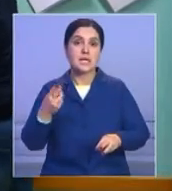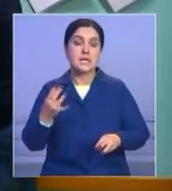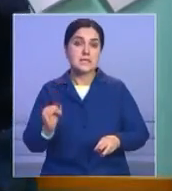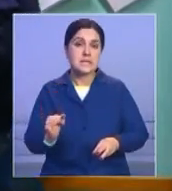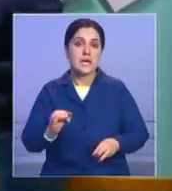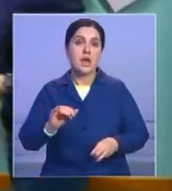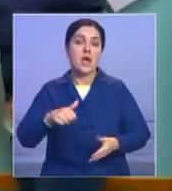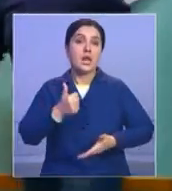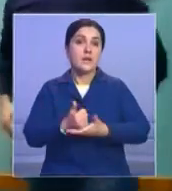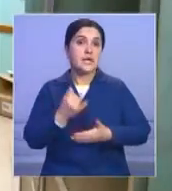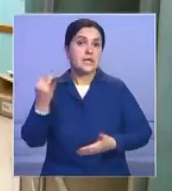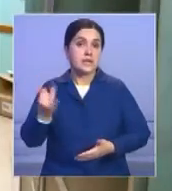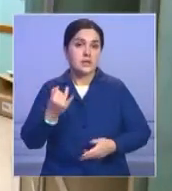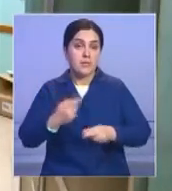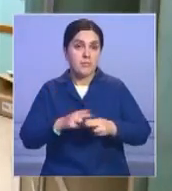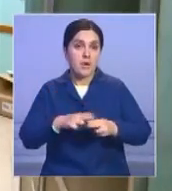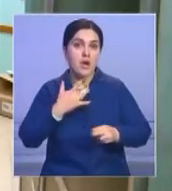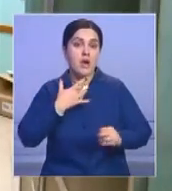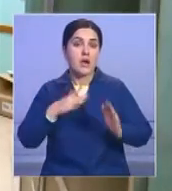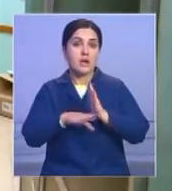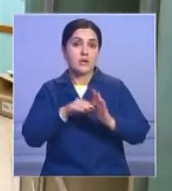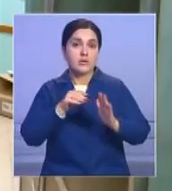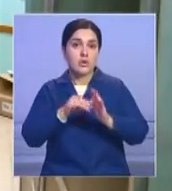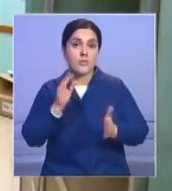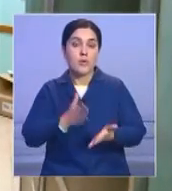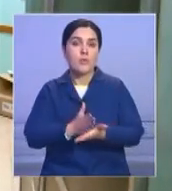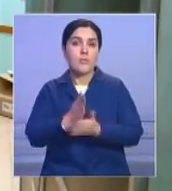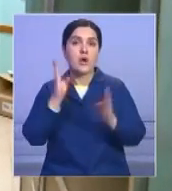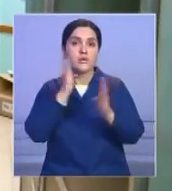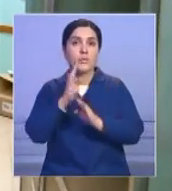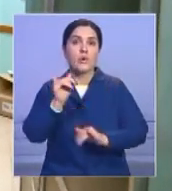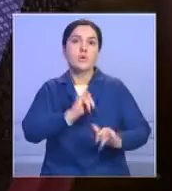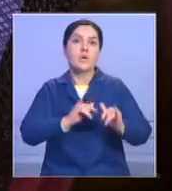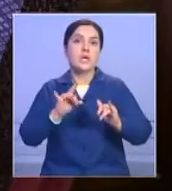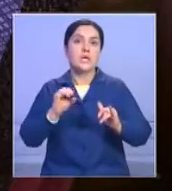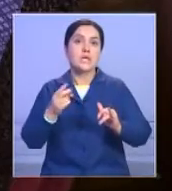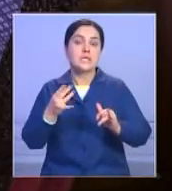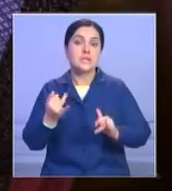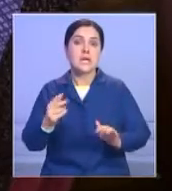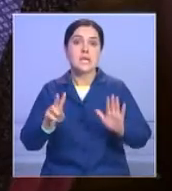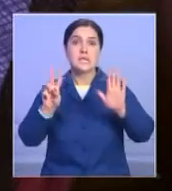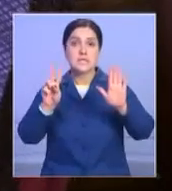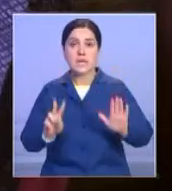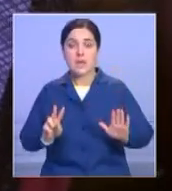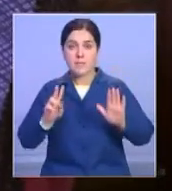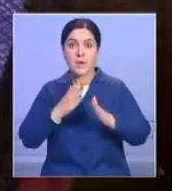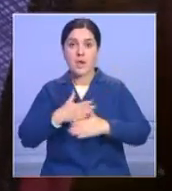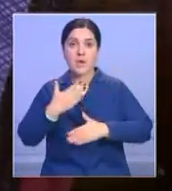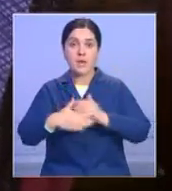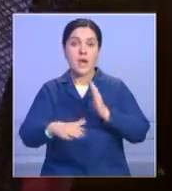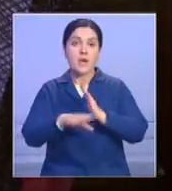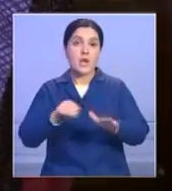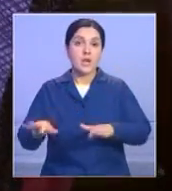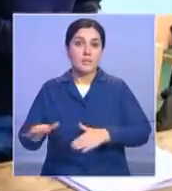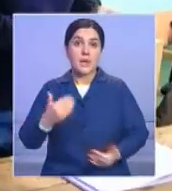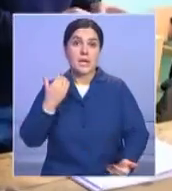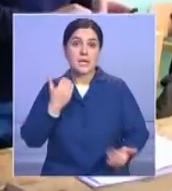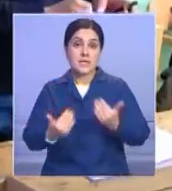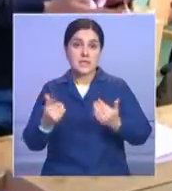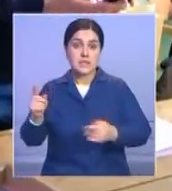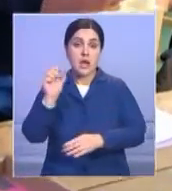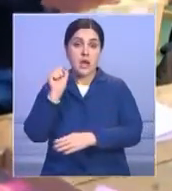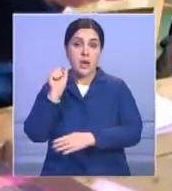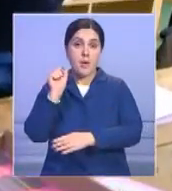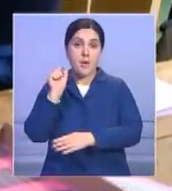Ренси. Главная интрига этого референдума, безусловно, политическая судьба Ренси. В ходе 7-месячной предвыборной кампании он не раз повторял, что в случае